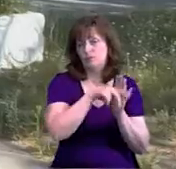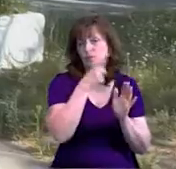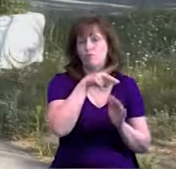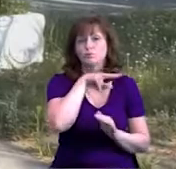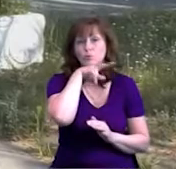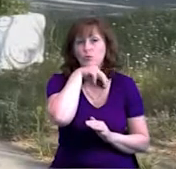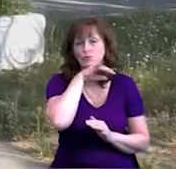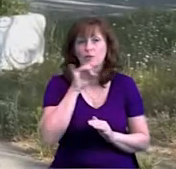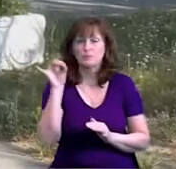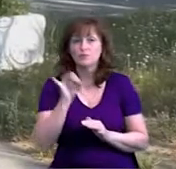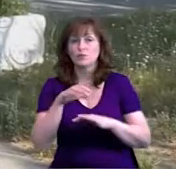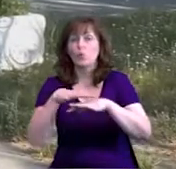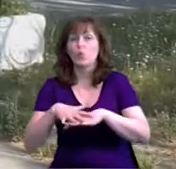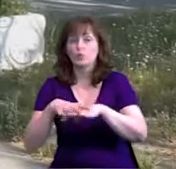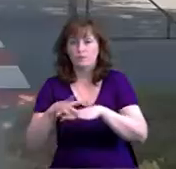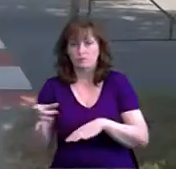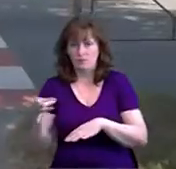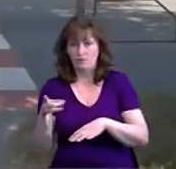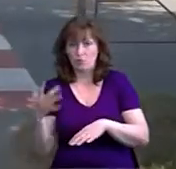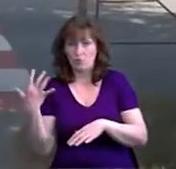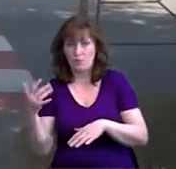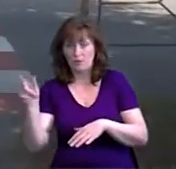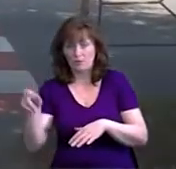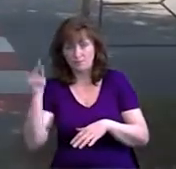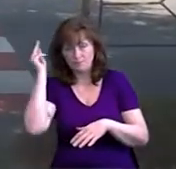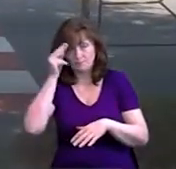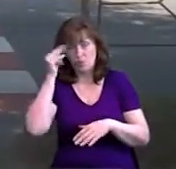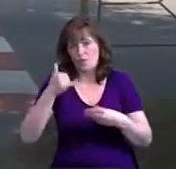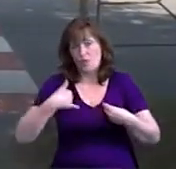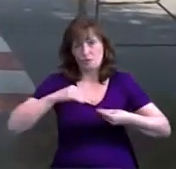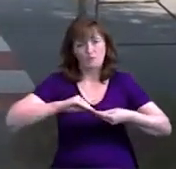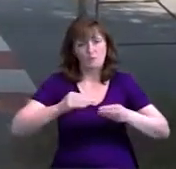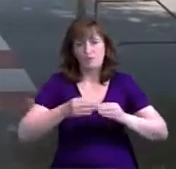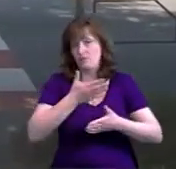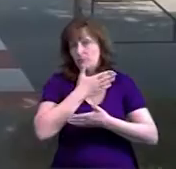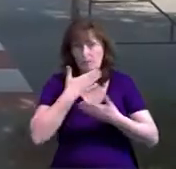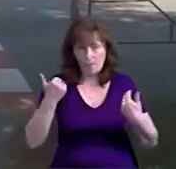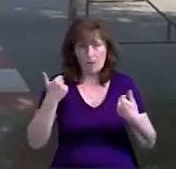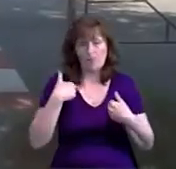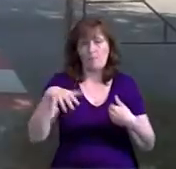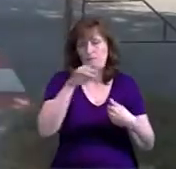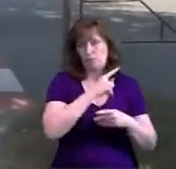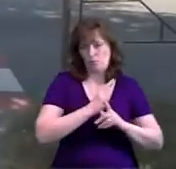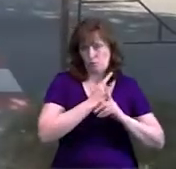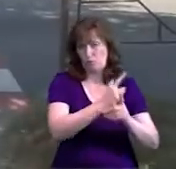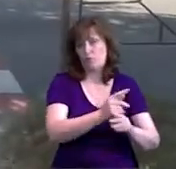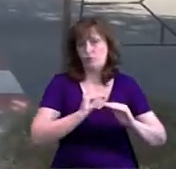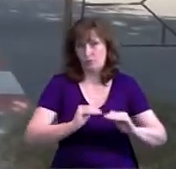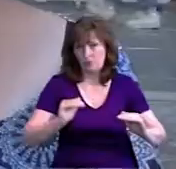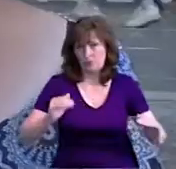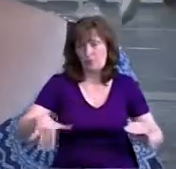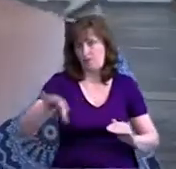Козелецького та п'ятьох із Корюківського районів. У нас з цим проблем немає. Ми весь час возимо, супроводжуємо дітей, в все